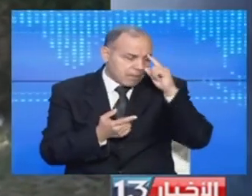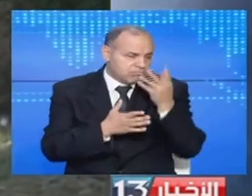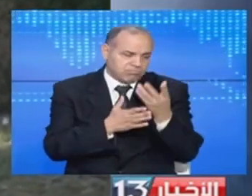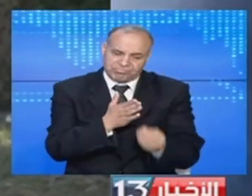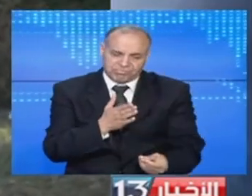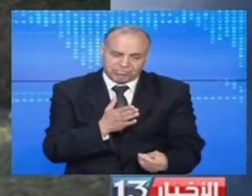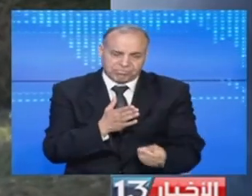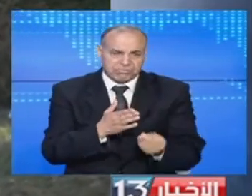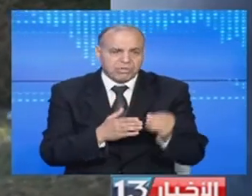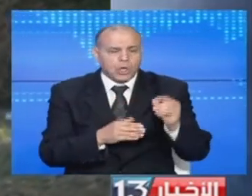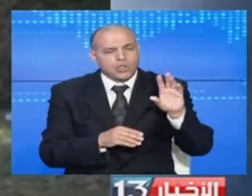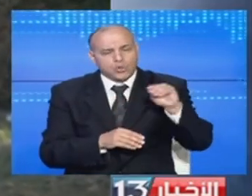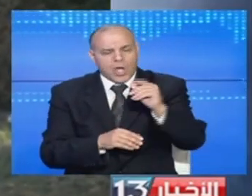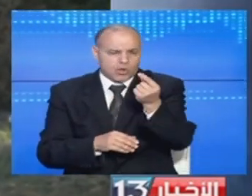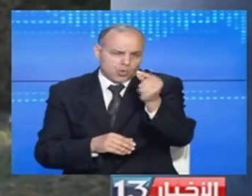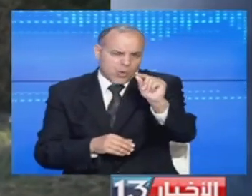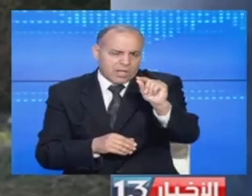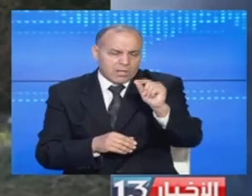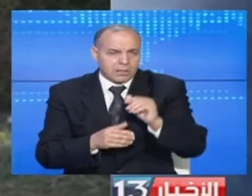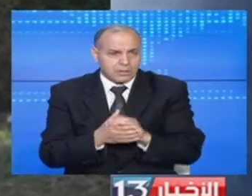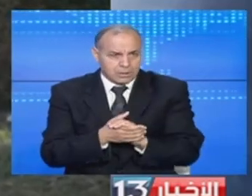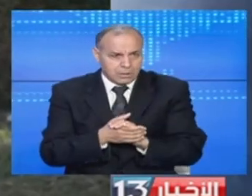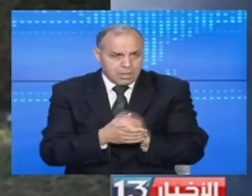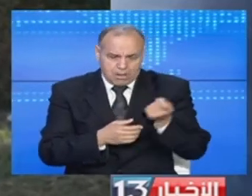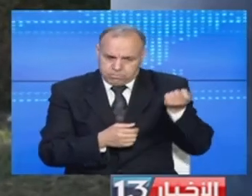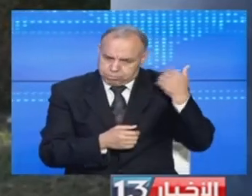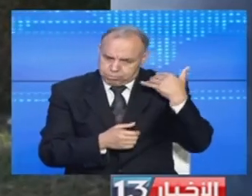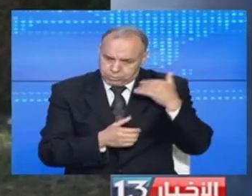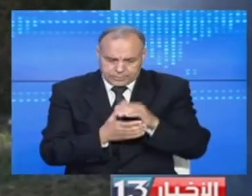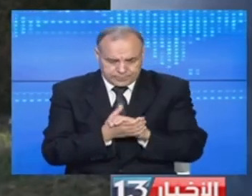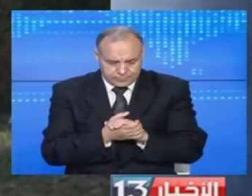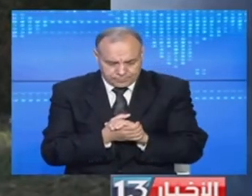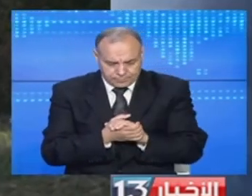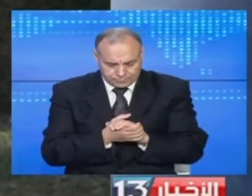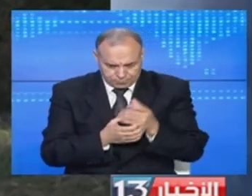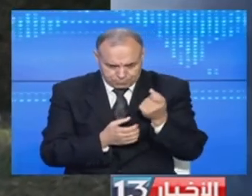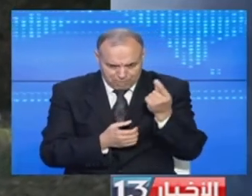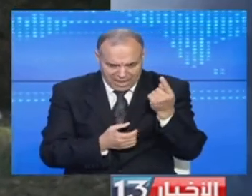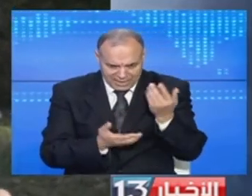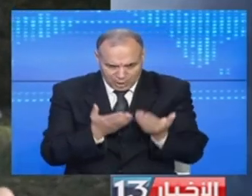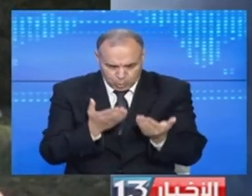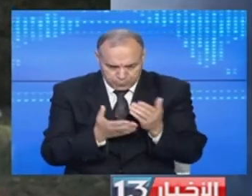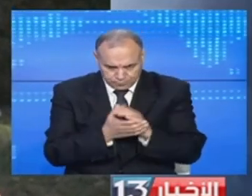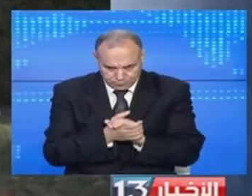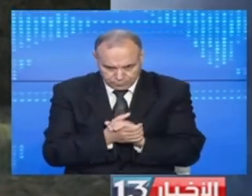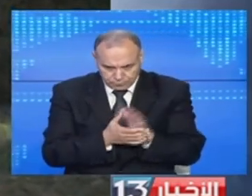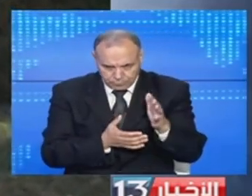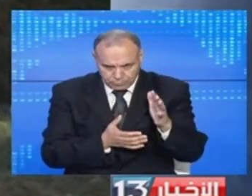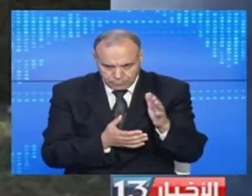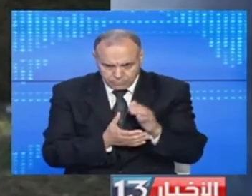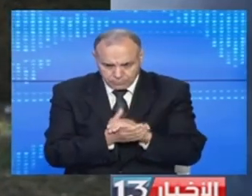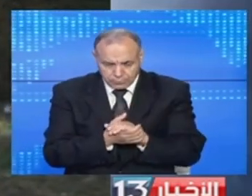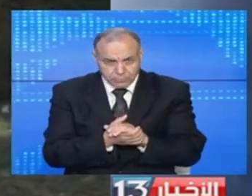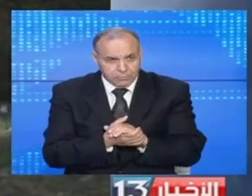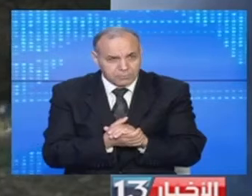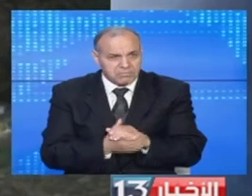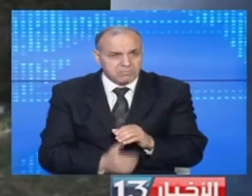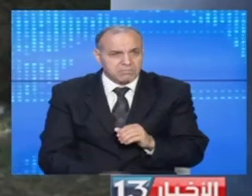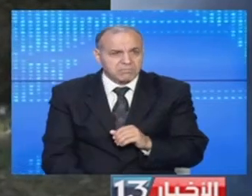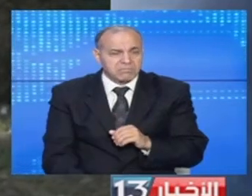وموجودة شوية في الأسواق في الموازية وبأسعار مشتة منها المئة كيلوغرام فما ديفيرينسا